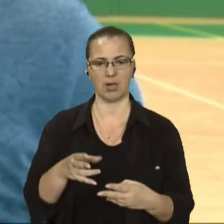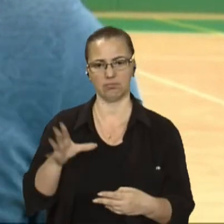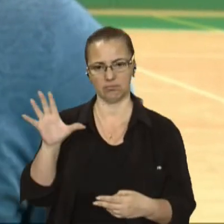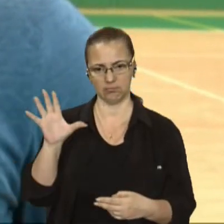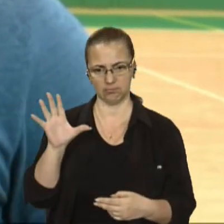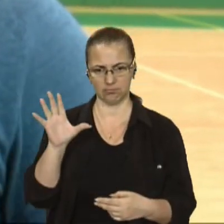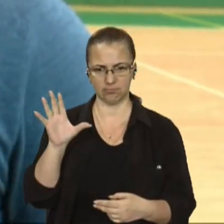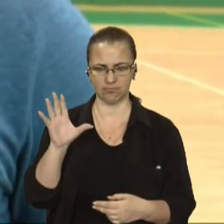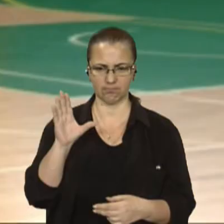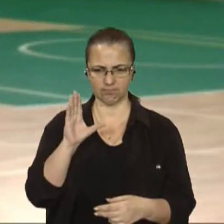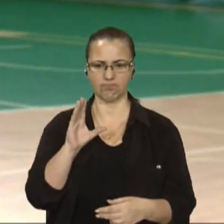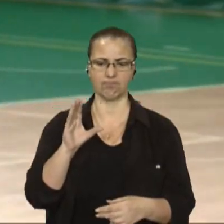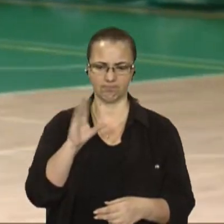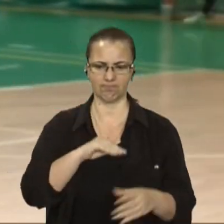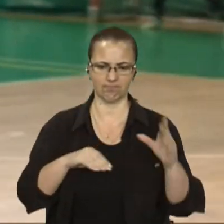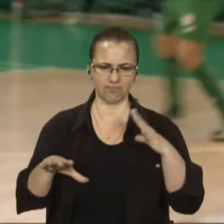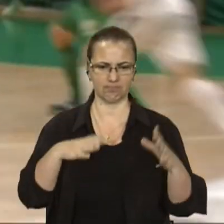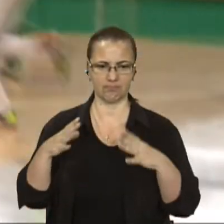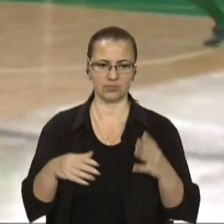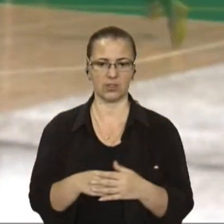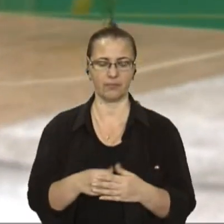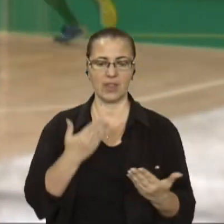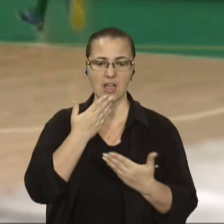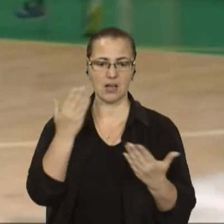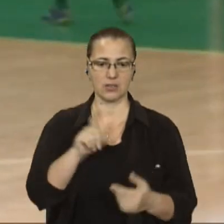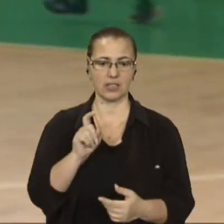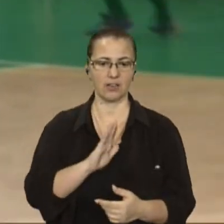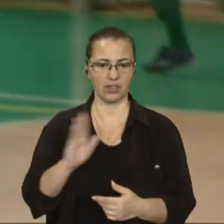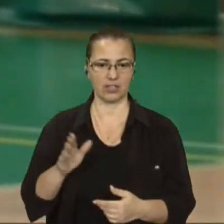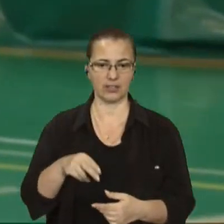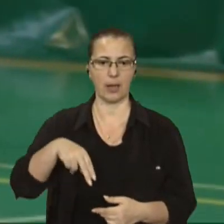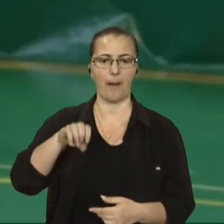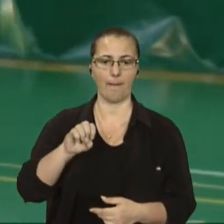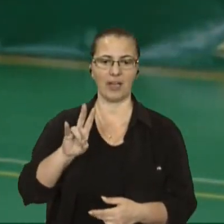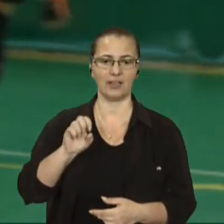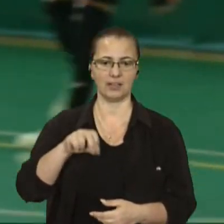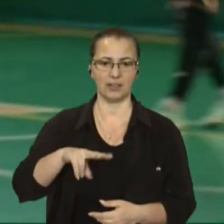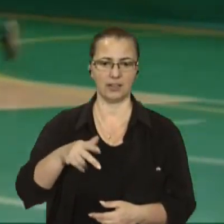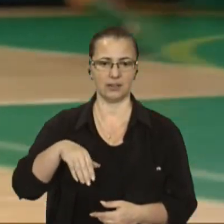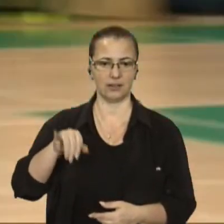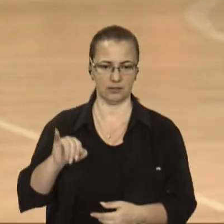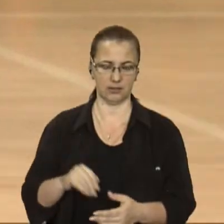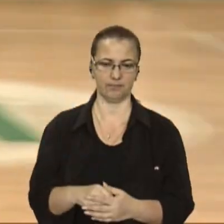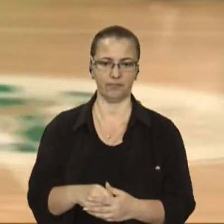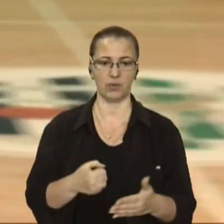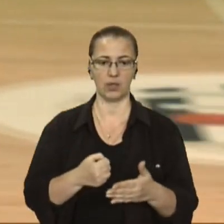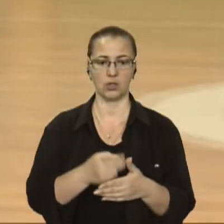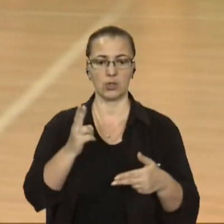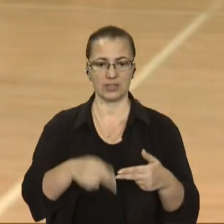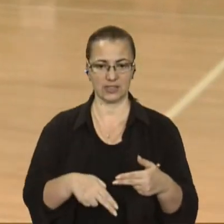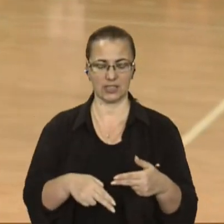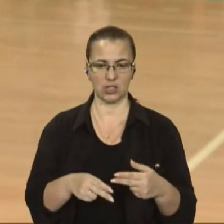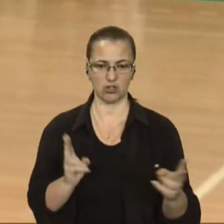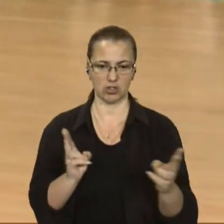якомога скоріше, переривати. На останні хвилина гості пробивали пенальті, але Пітуля врятував свою команду. До завершення матчу